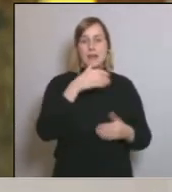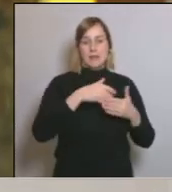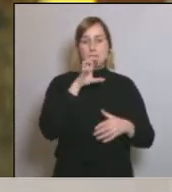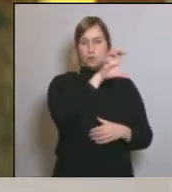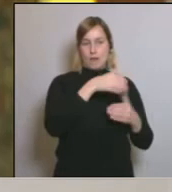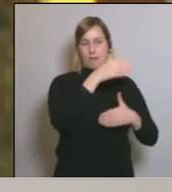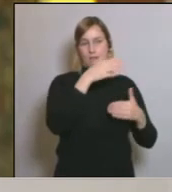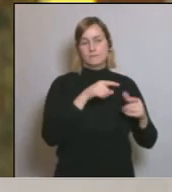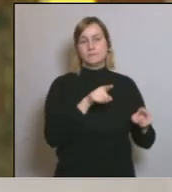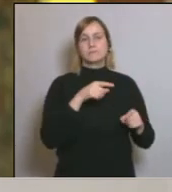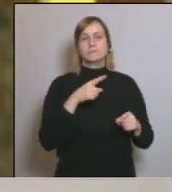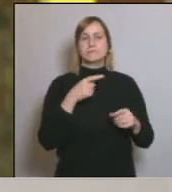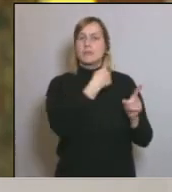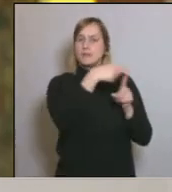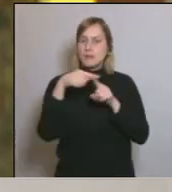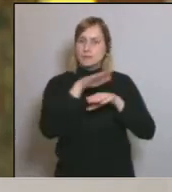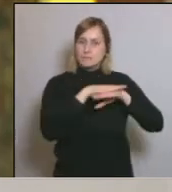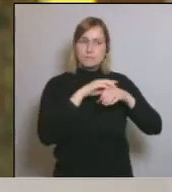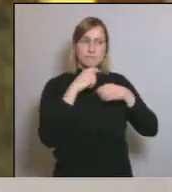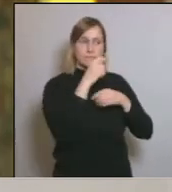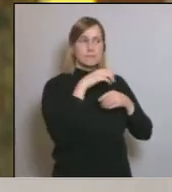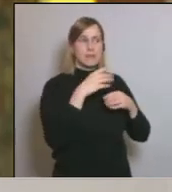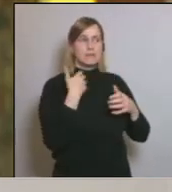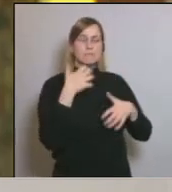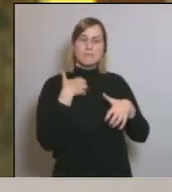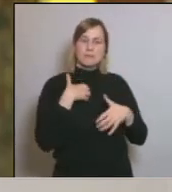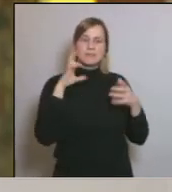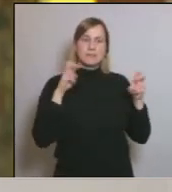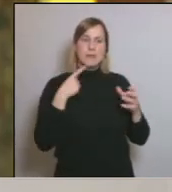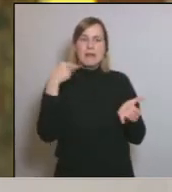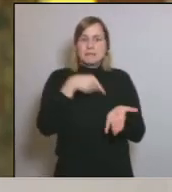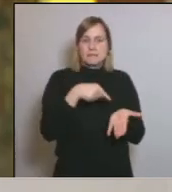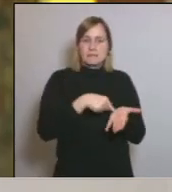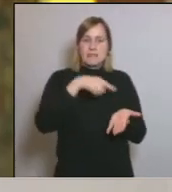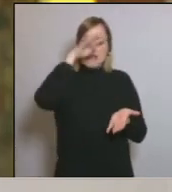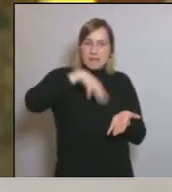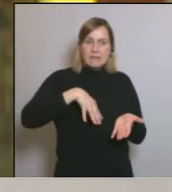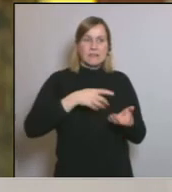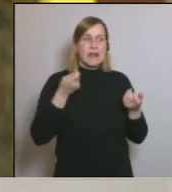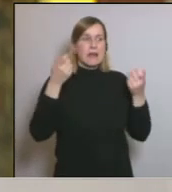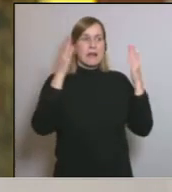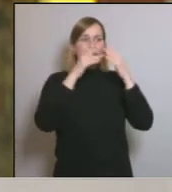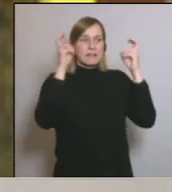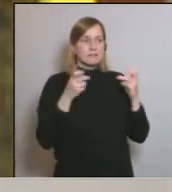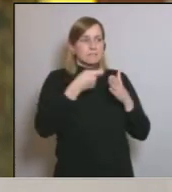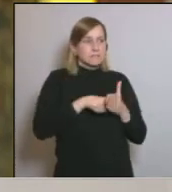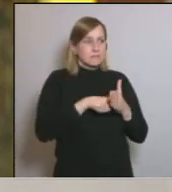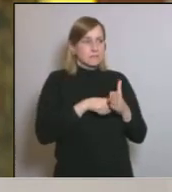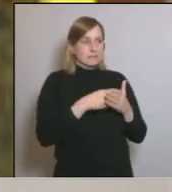i que s'ha de fer i que s'ha de fer